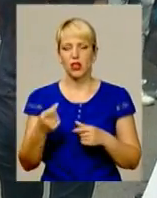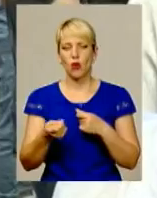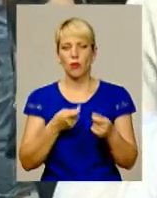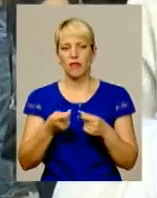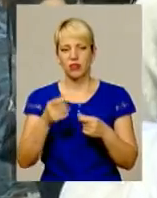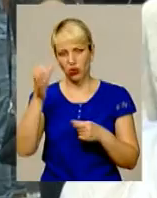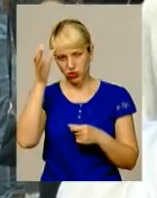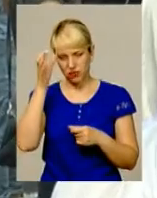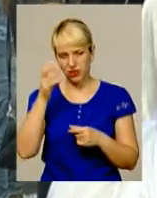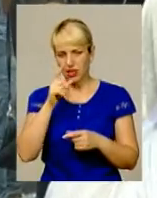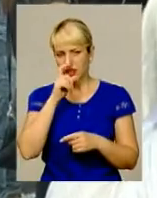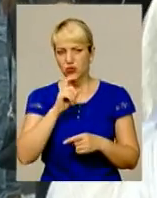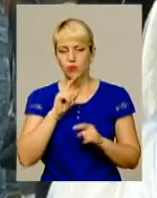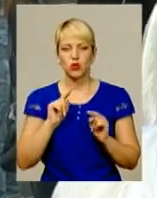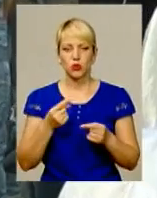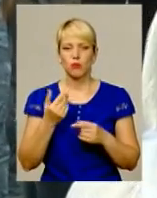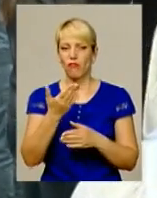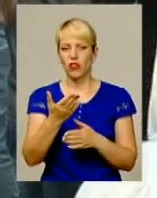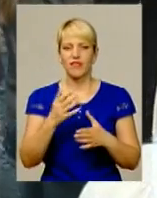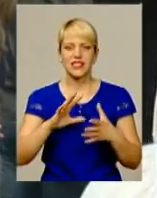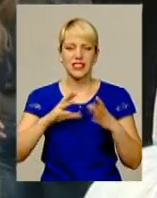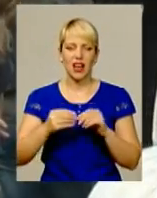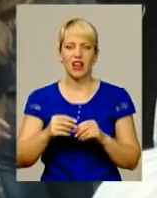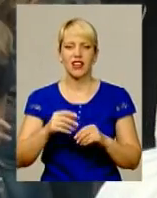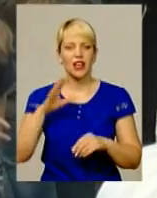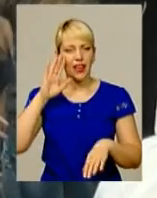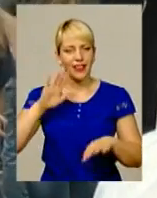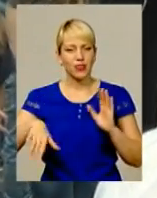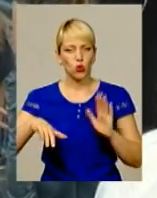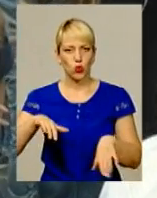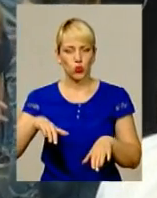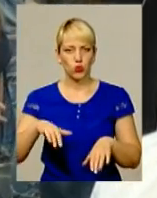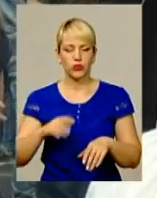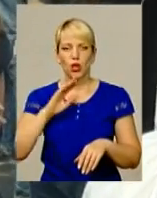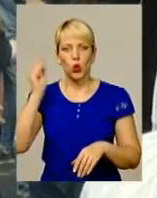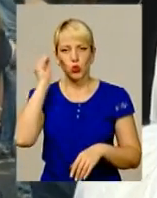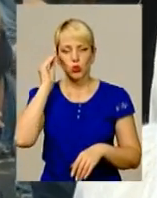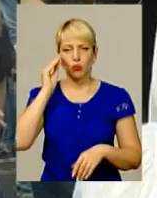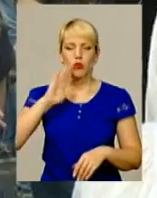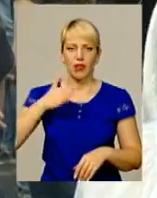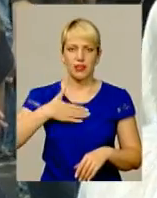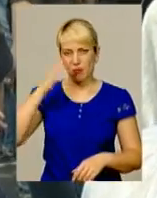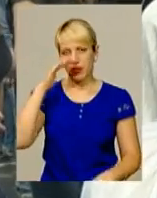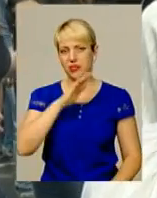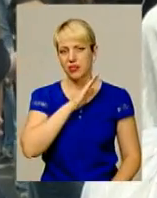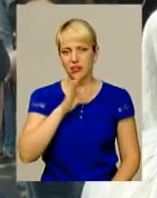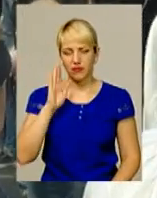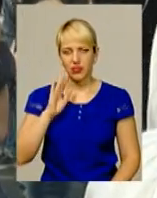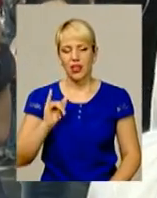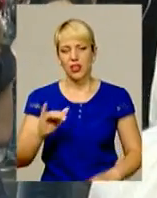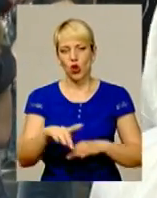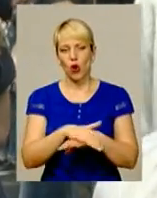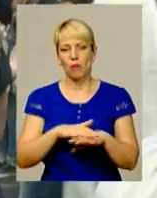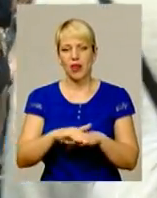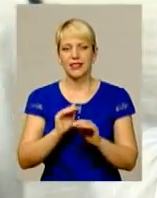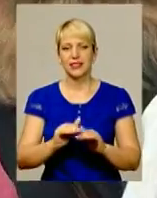освіти. Не зрозуміли, чому вони взагалі ігнорують думку нас, батьків, громадськості,